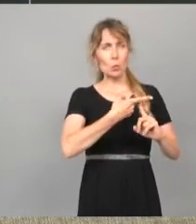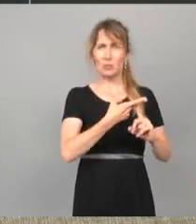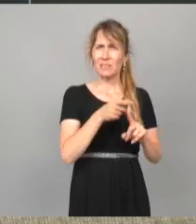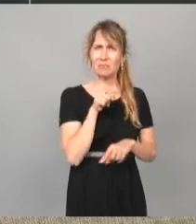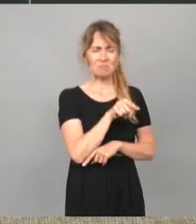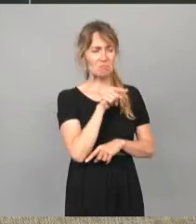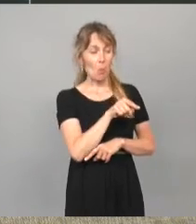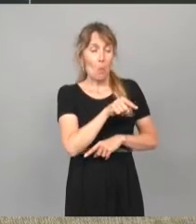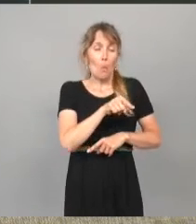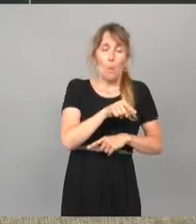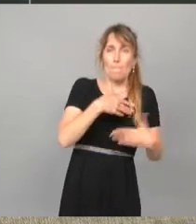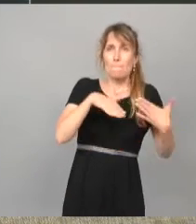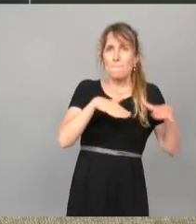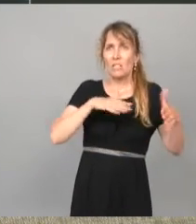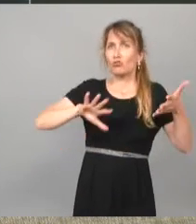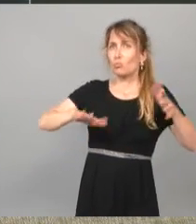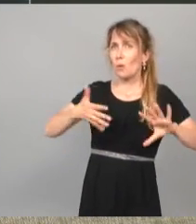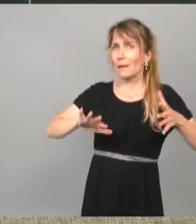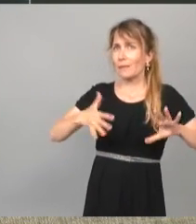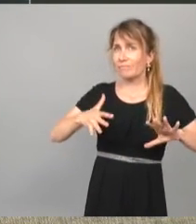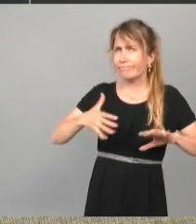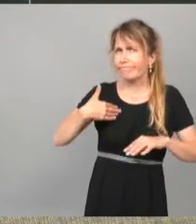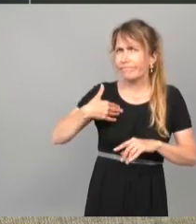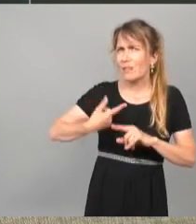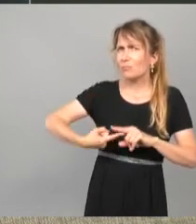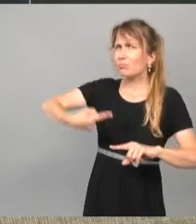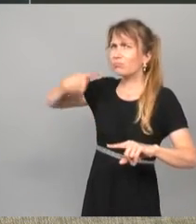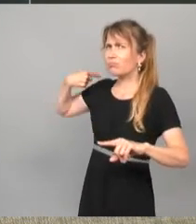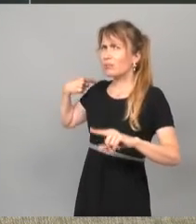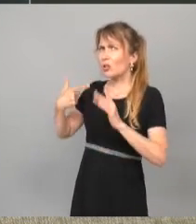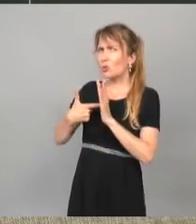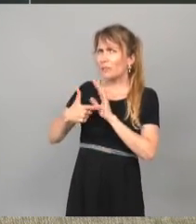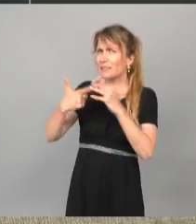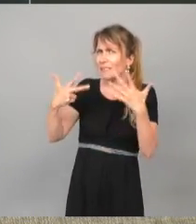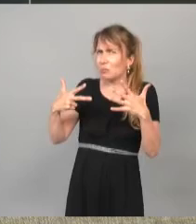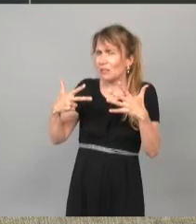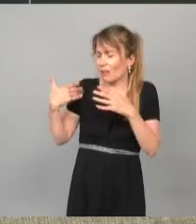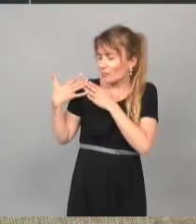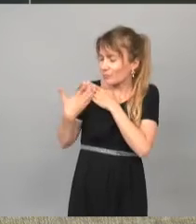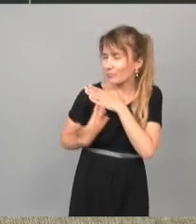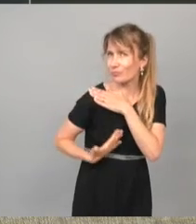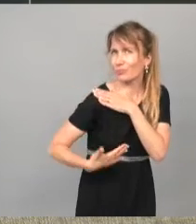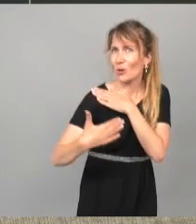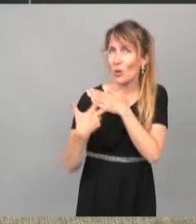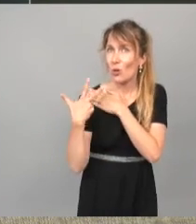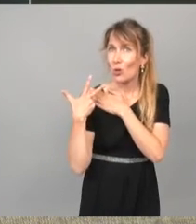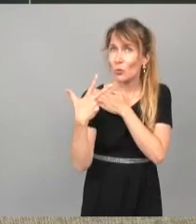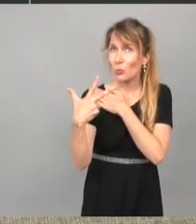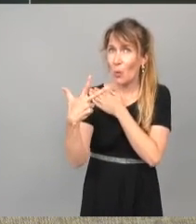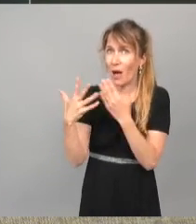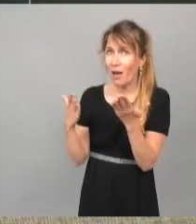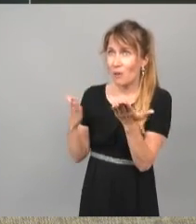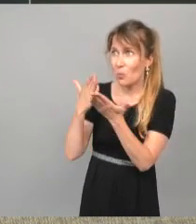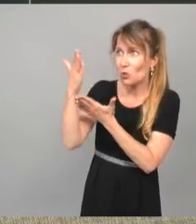remplit pas totalement sa fonction puisque, je vous rappelle quand même que depuis 2018, seuls trois projets ont été soutenus par